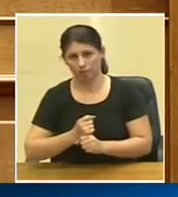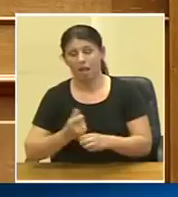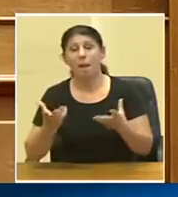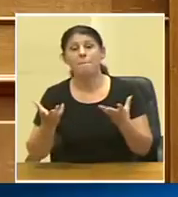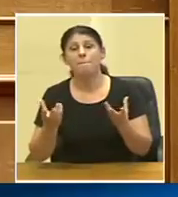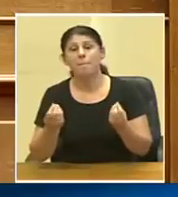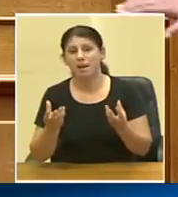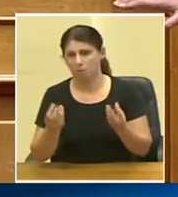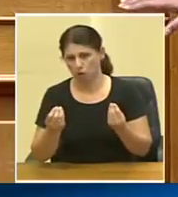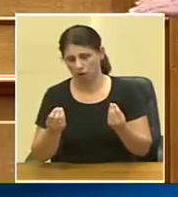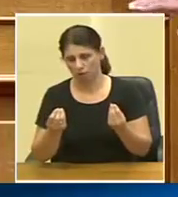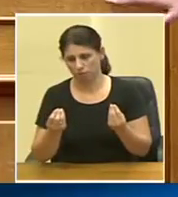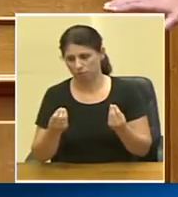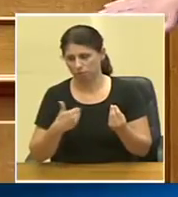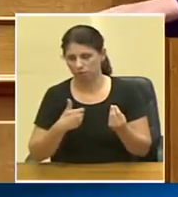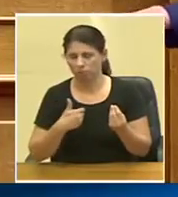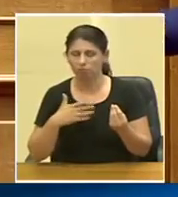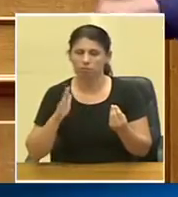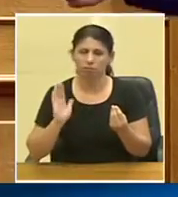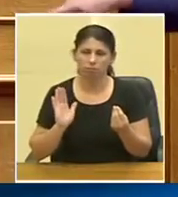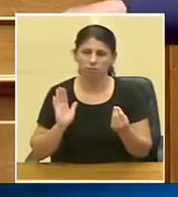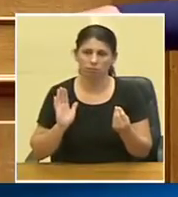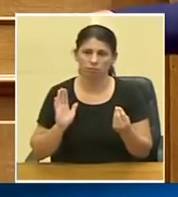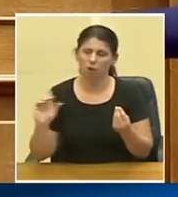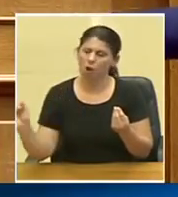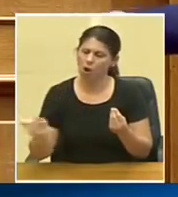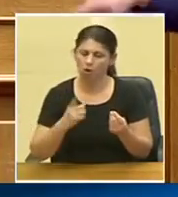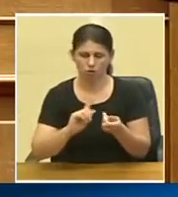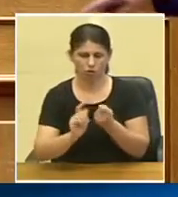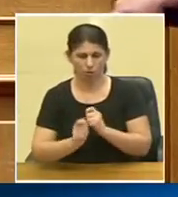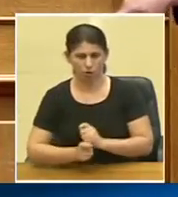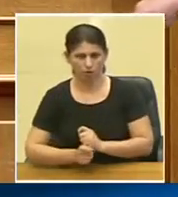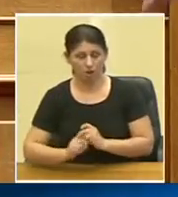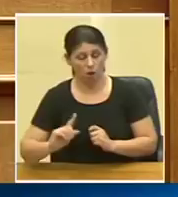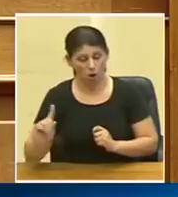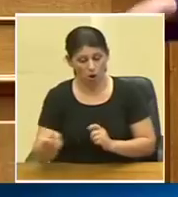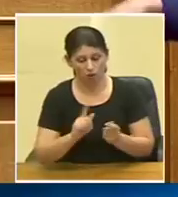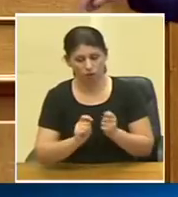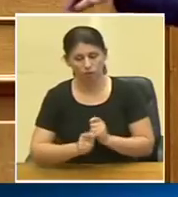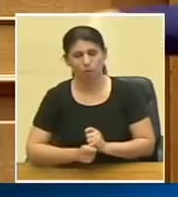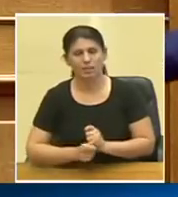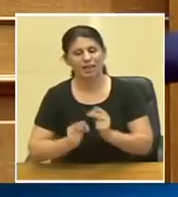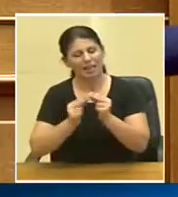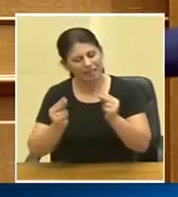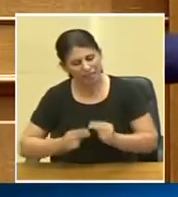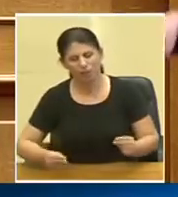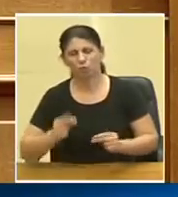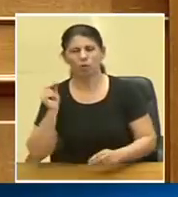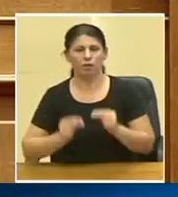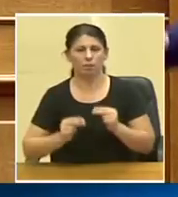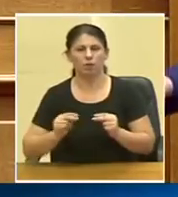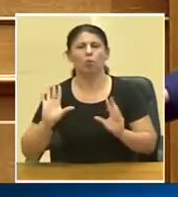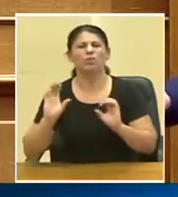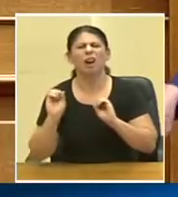πολλά και εγώ όλες τις τροπολογίες όλες τις τροπολογίες λύνουν προβλήματα ούτε